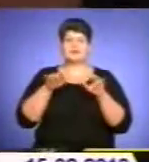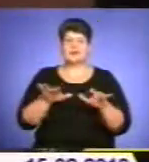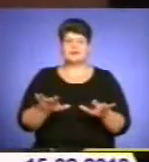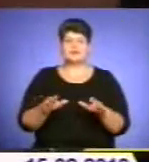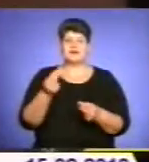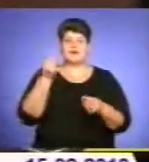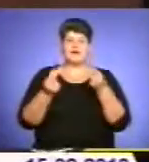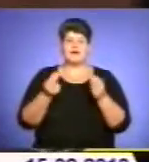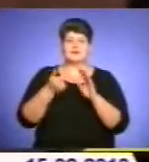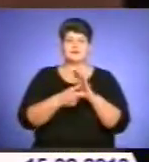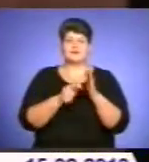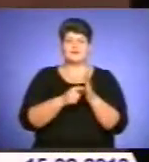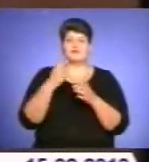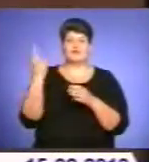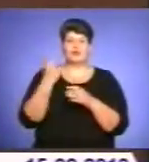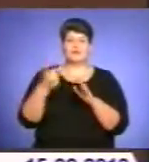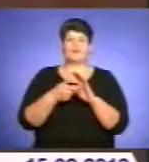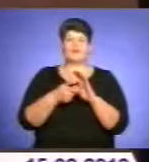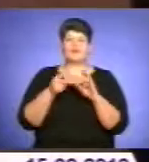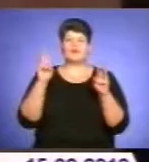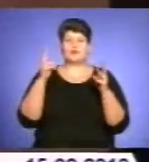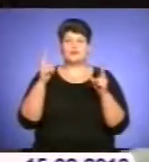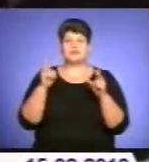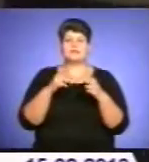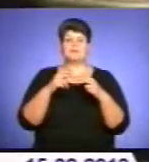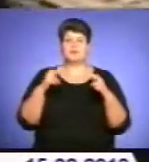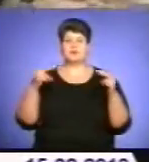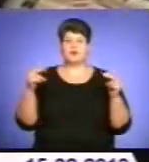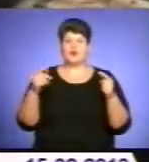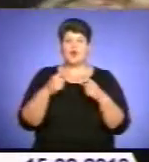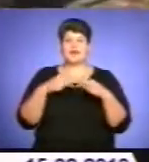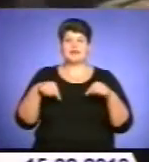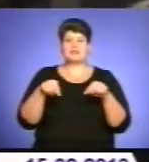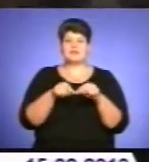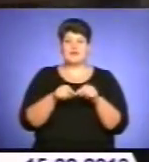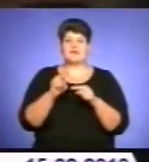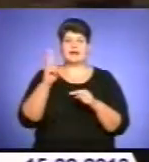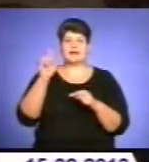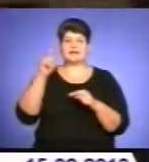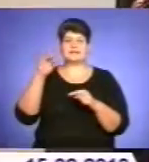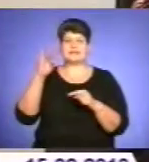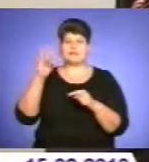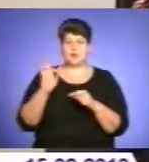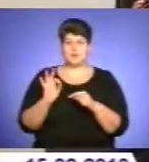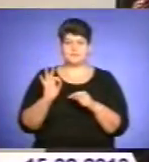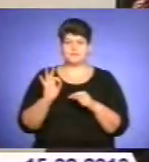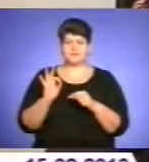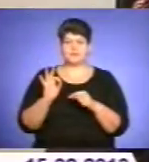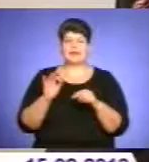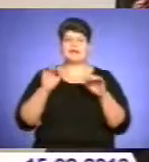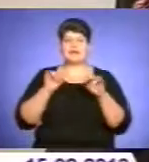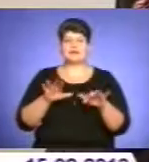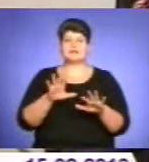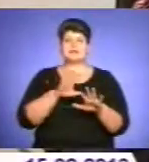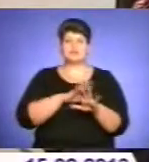Одному з розважальних клубів обласного центру «Уродженець» Дніпропетровщини організував казино. Діяльність даного казино був прикриття